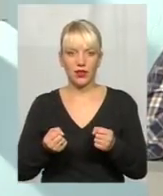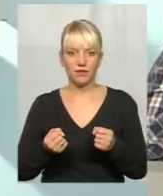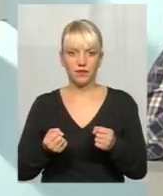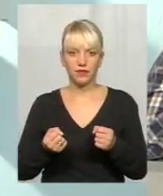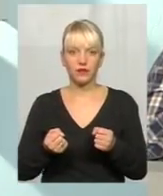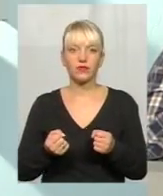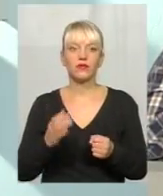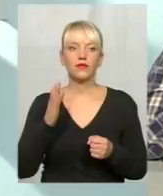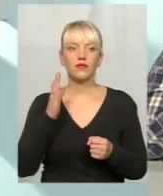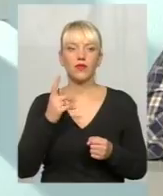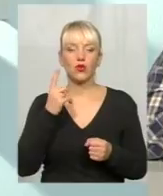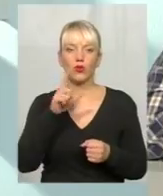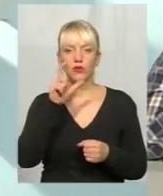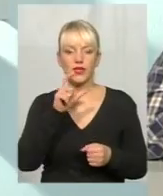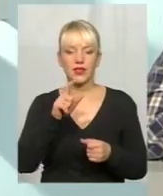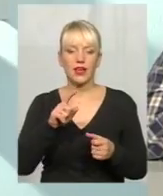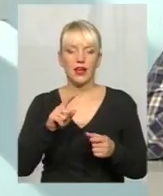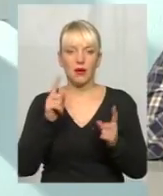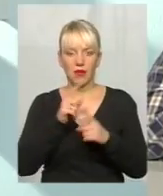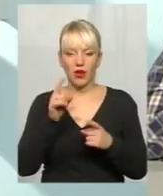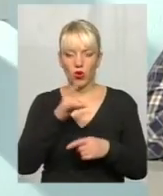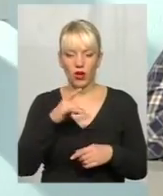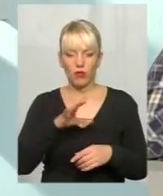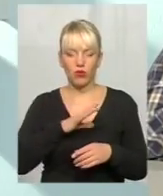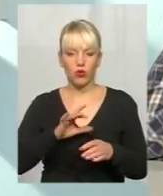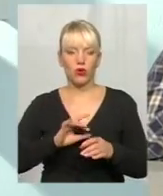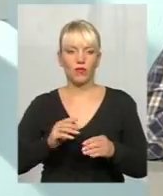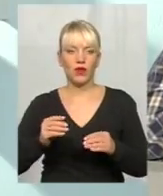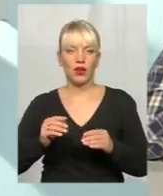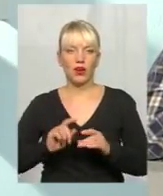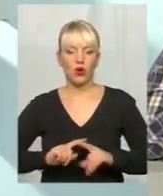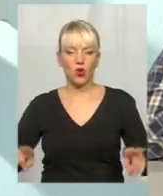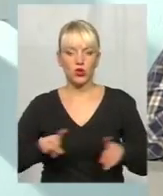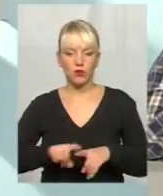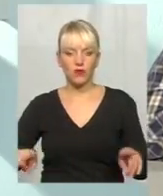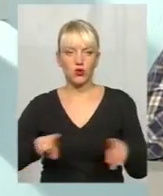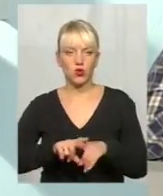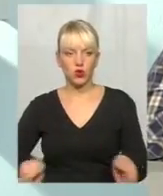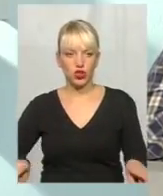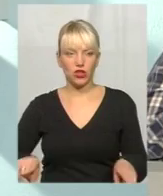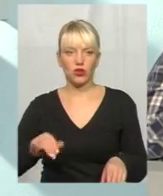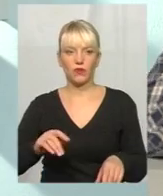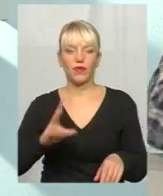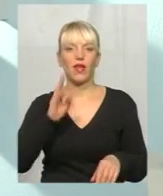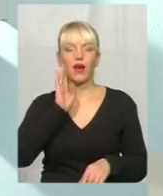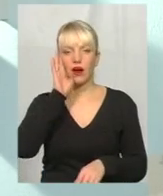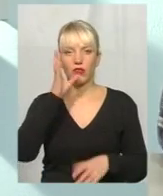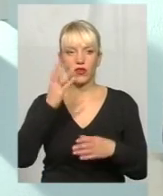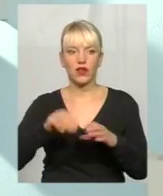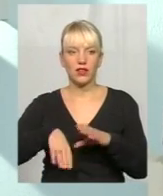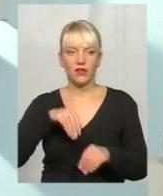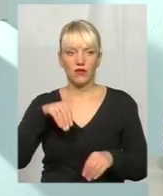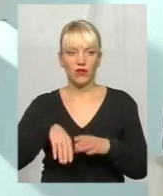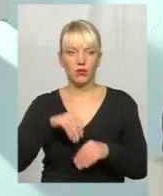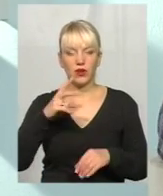в одному із мікрорайонів було розповсюджено, на ранок виявлено, Це вже в день виборів? Да, в день виборів, ну, тобто, рознесли